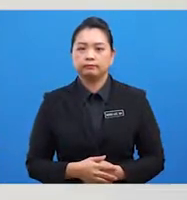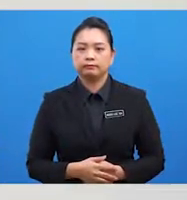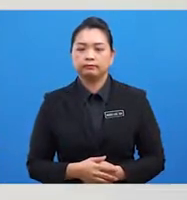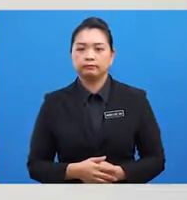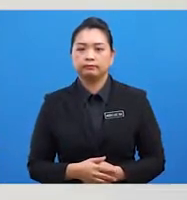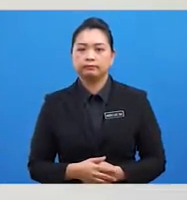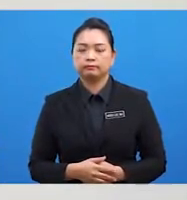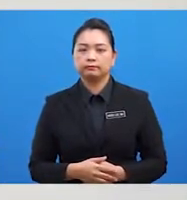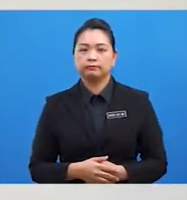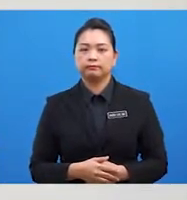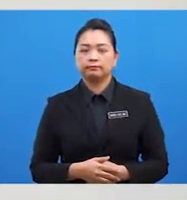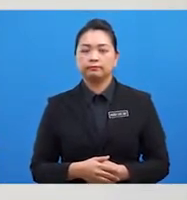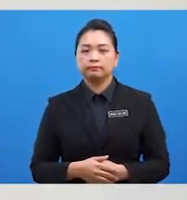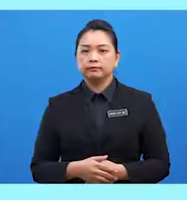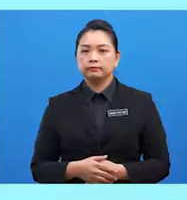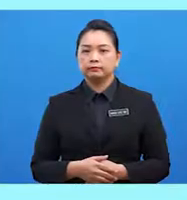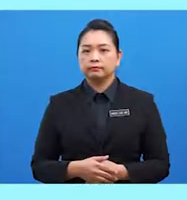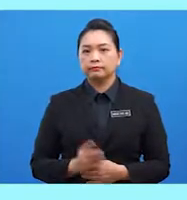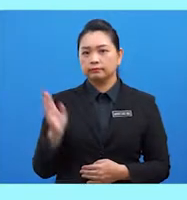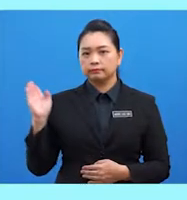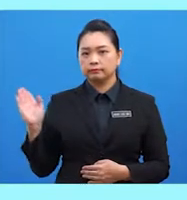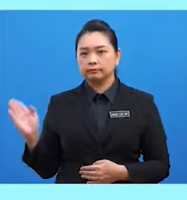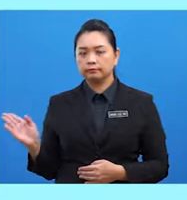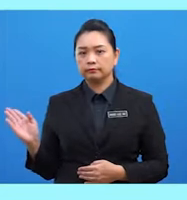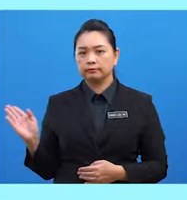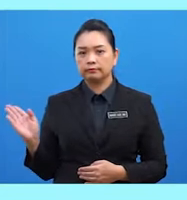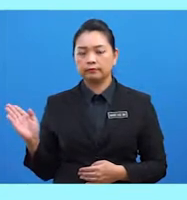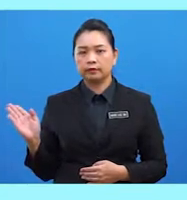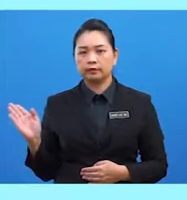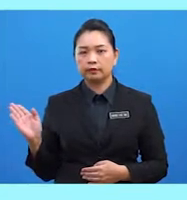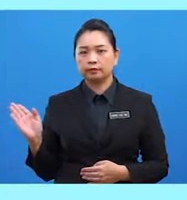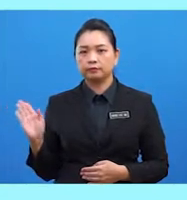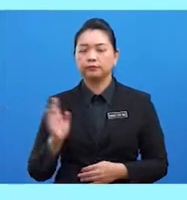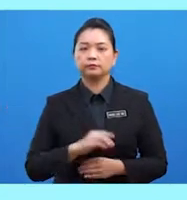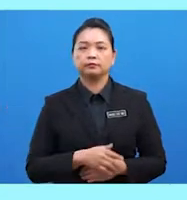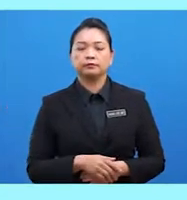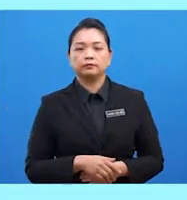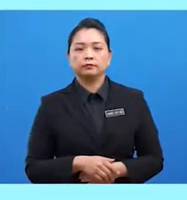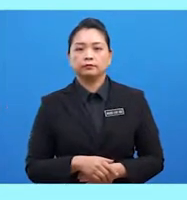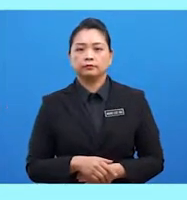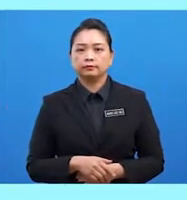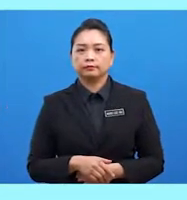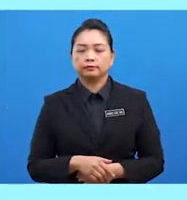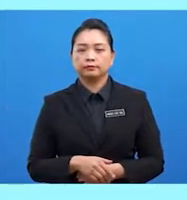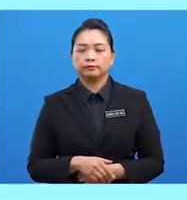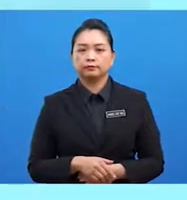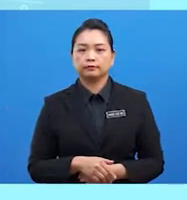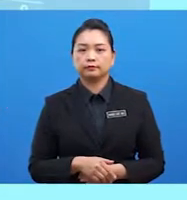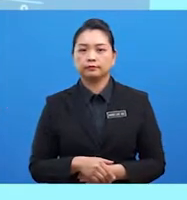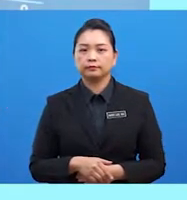Topik berikutnya tentang Pergerakan Negara-Negara Berkecuali 6